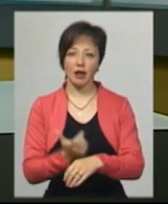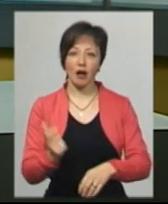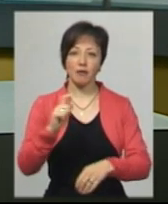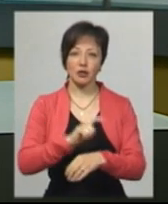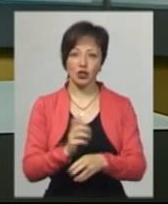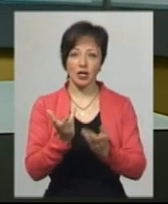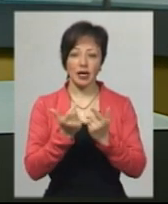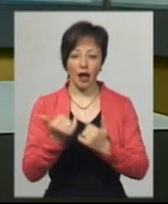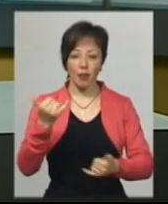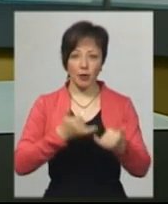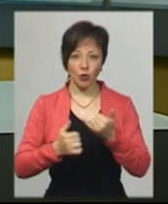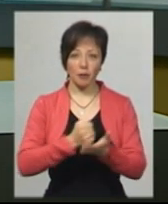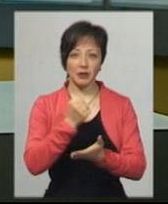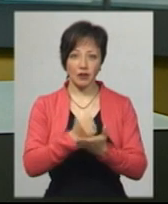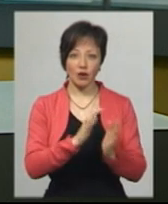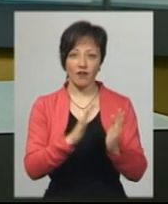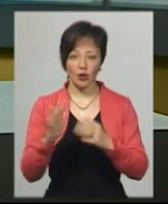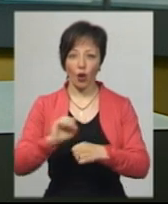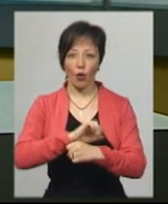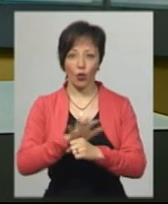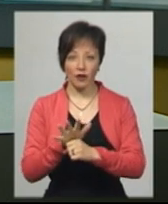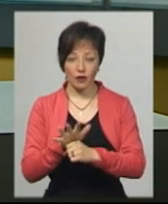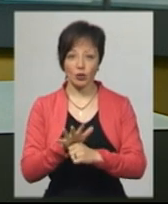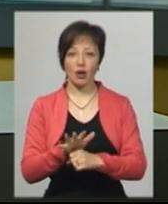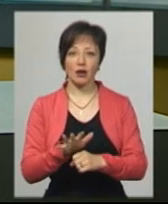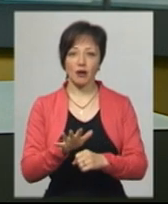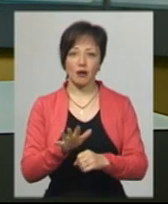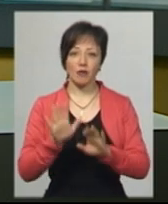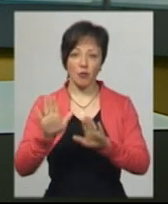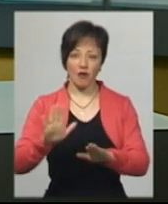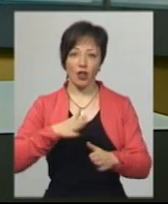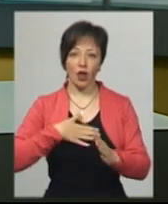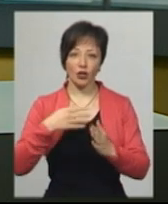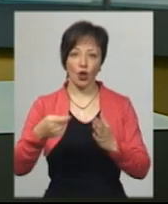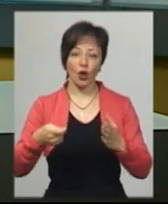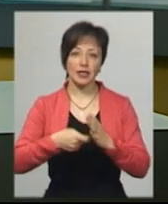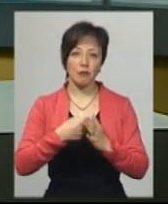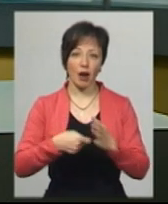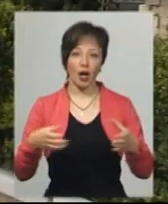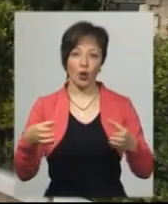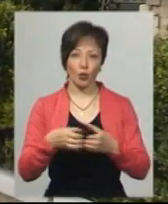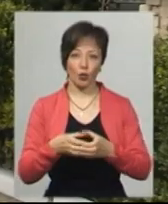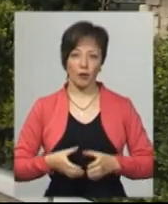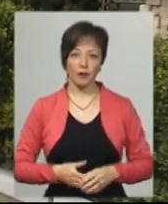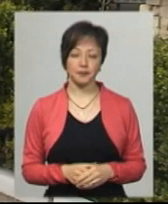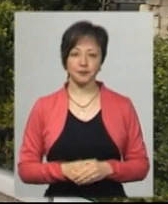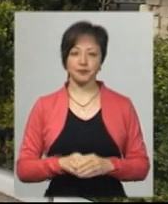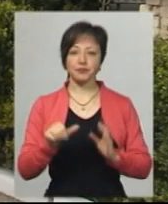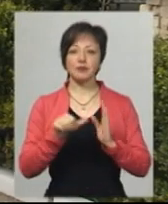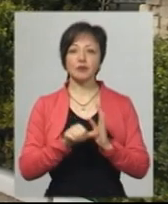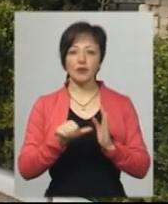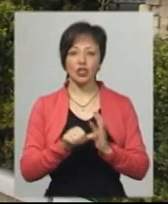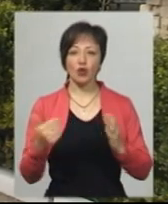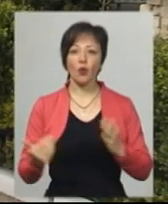кількість лабораторно підтверджених випадків ковід-19, побувала знімальна група Суспільного. Шестеро нових